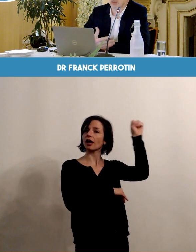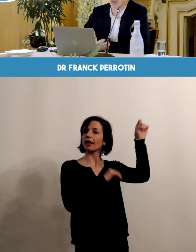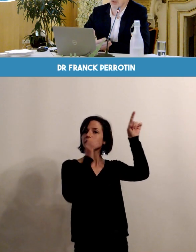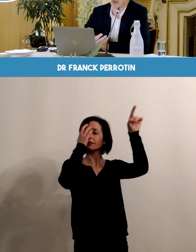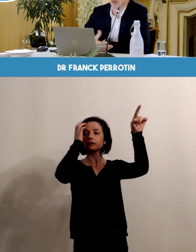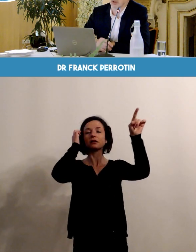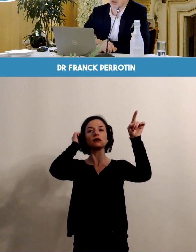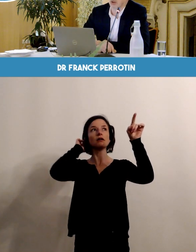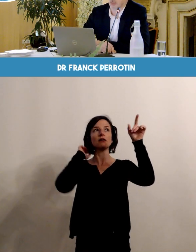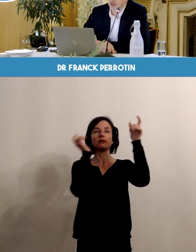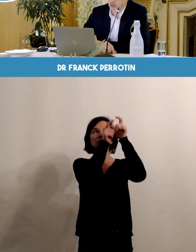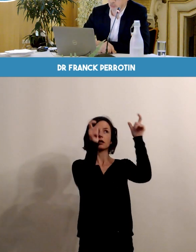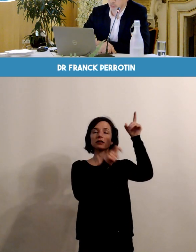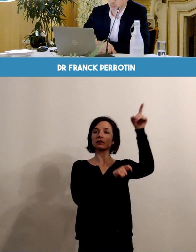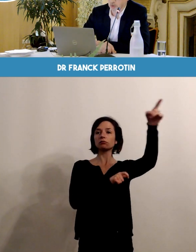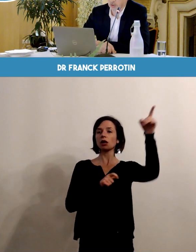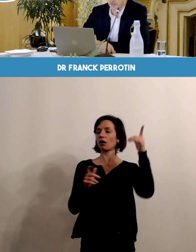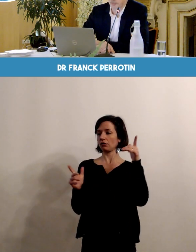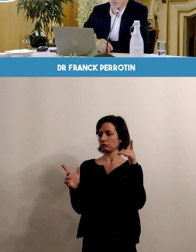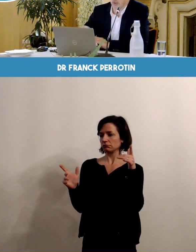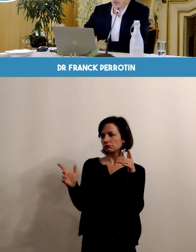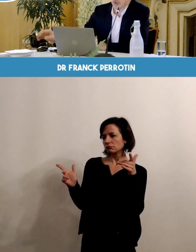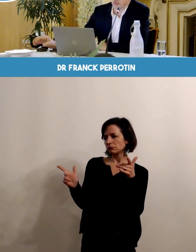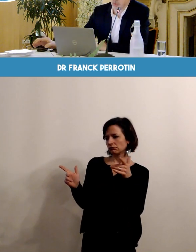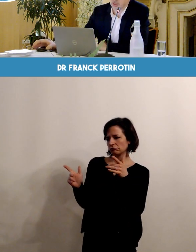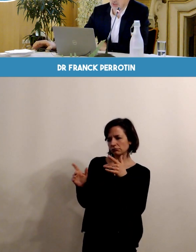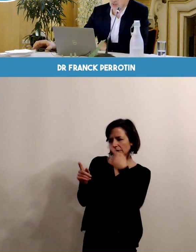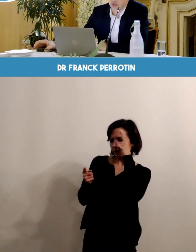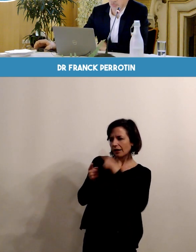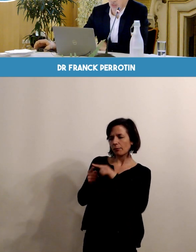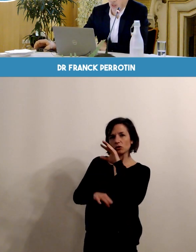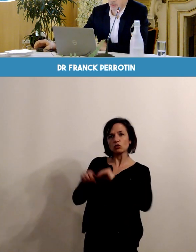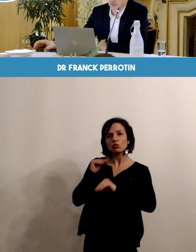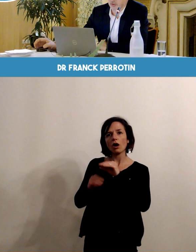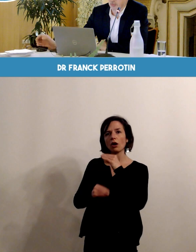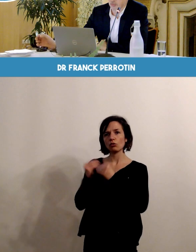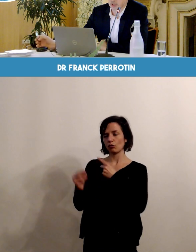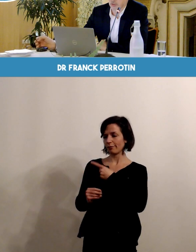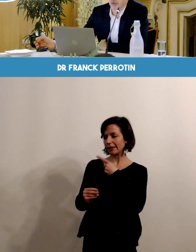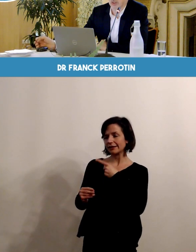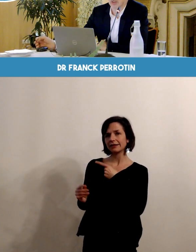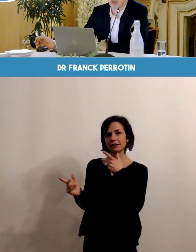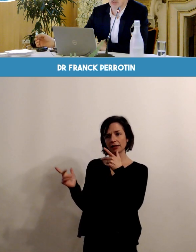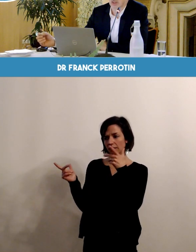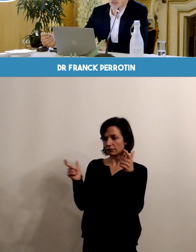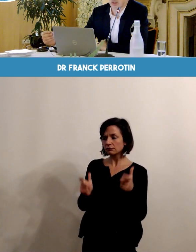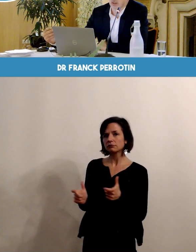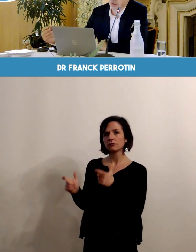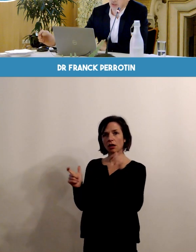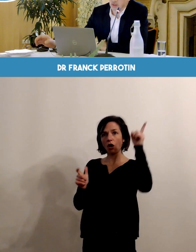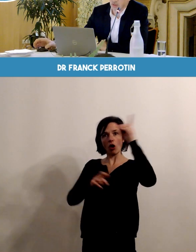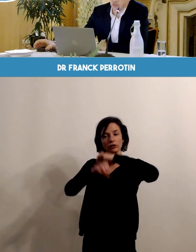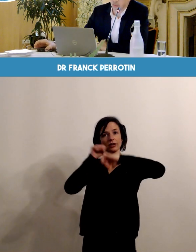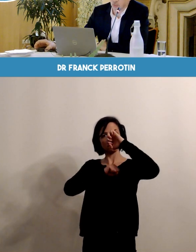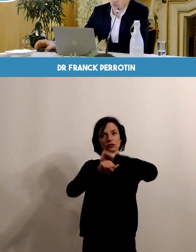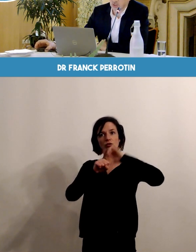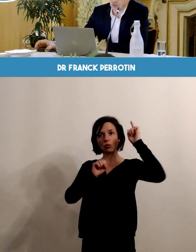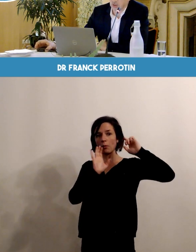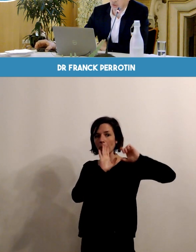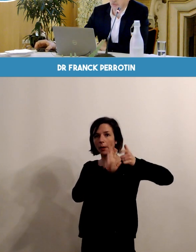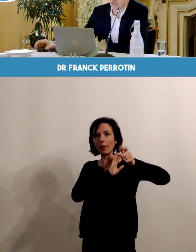bonnes pratiques en matière de soins, en matière de médecine, a parfaitement bien organisé ça et